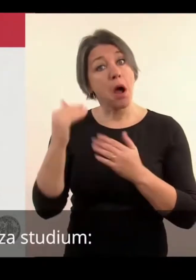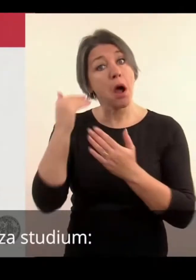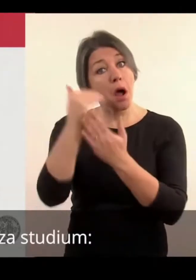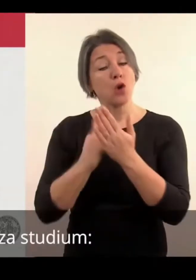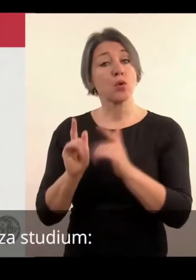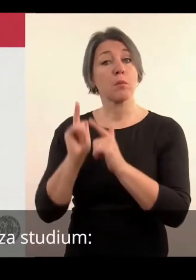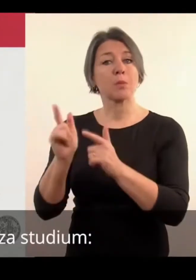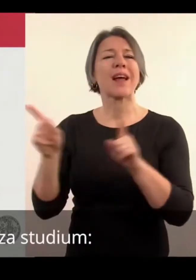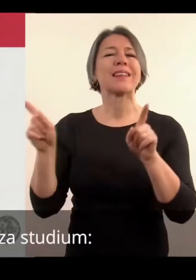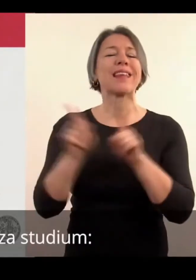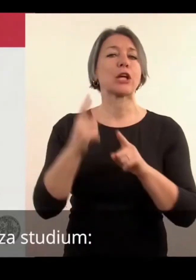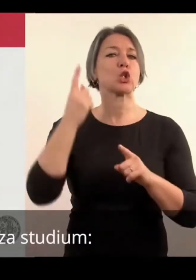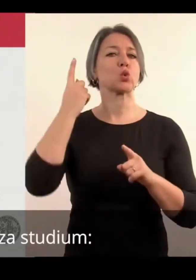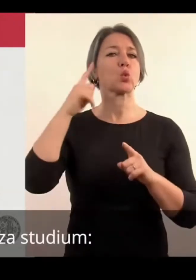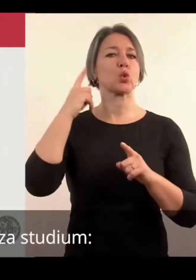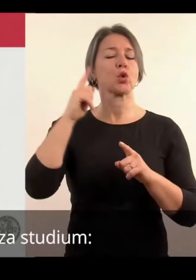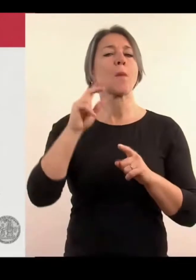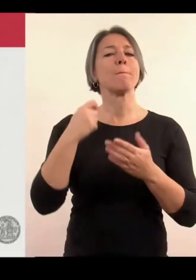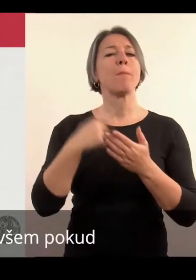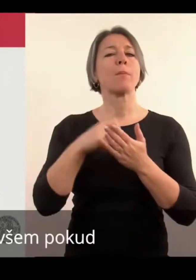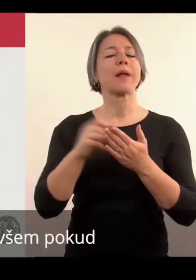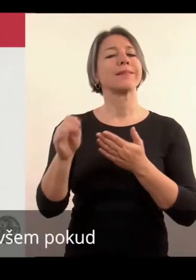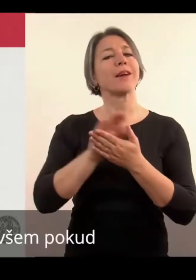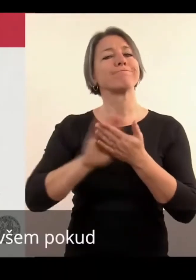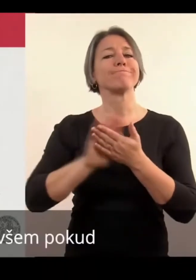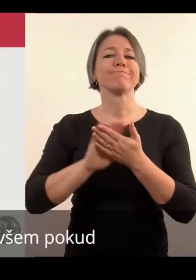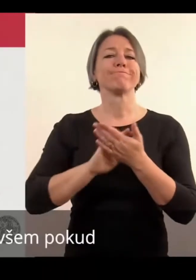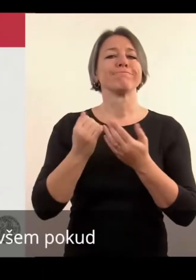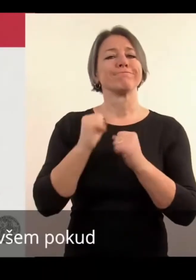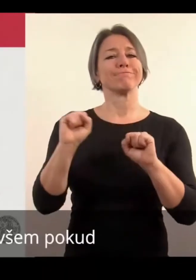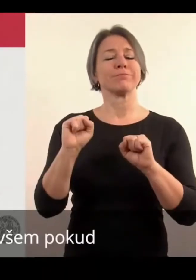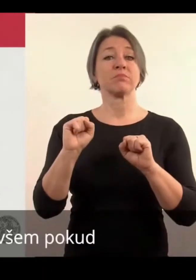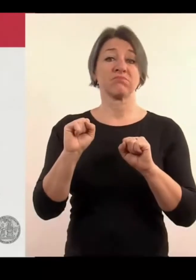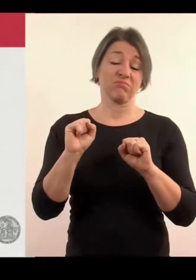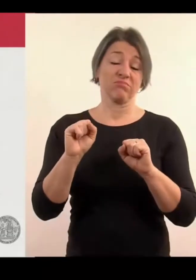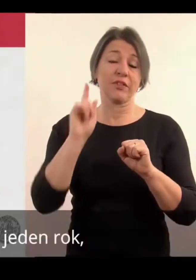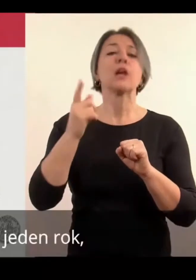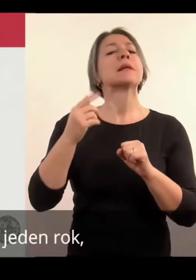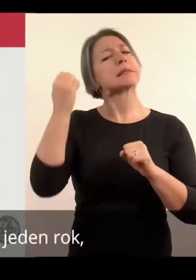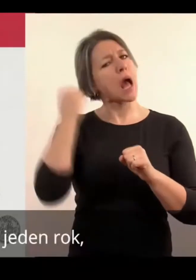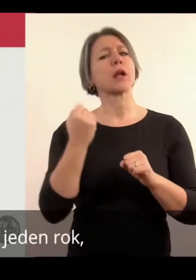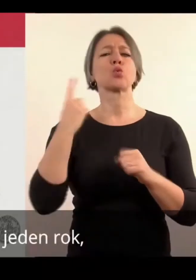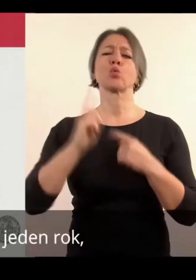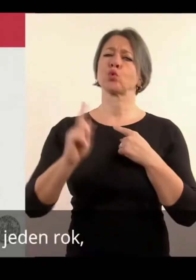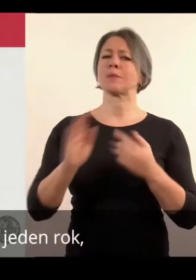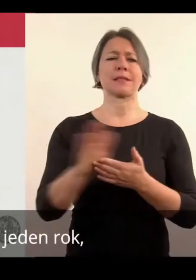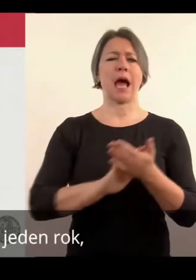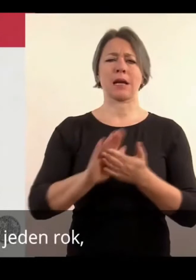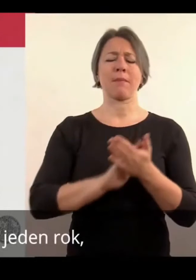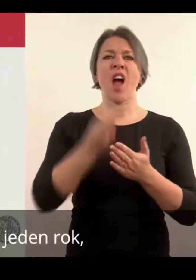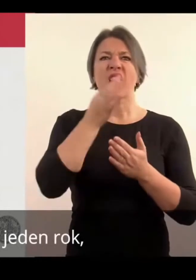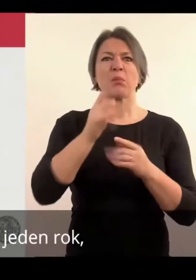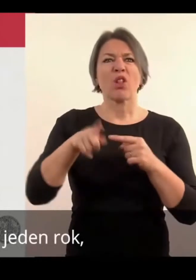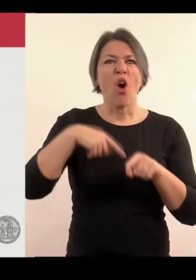odpuštění poplatků za studium. Studium je samozřejmě zdarma, ovšem pokud přesáhnete dobu studia o více než 1 rok,